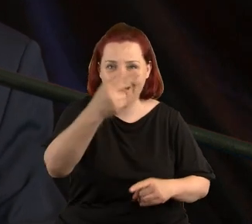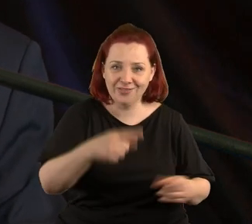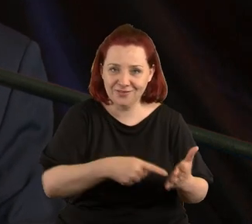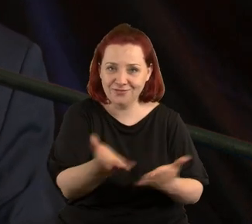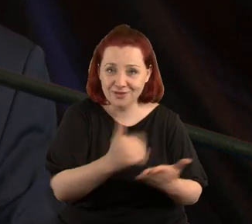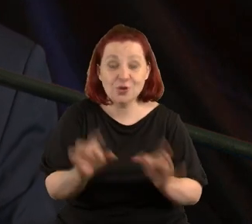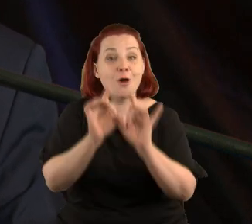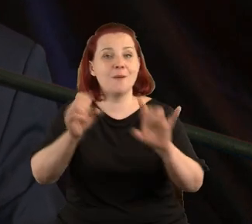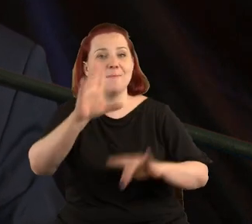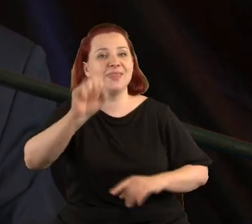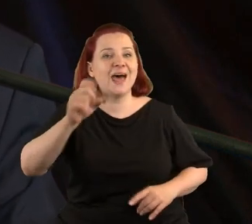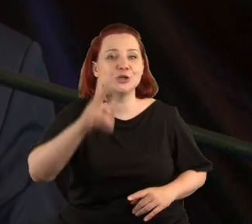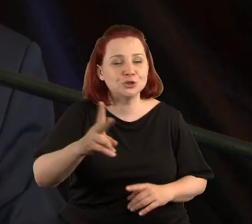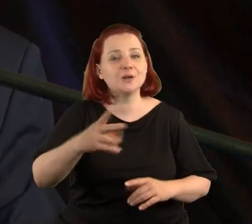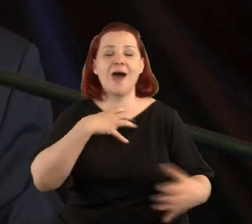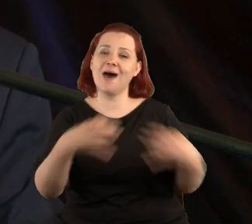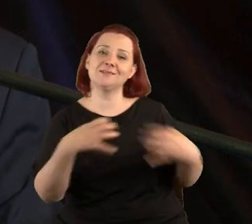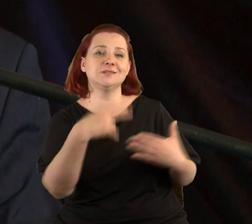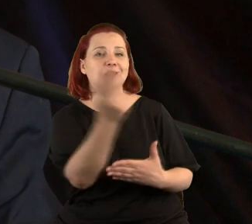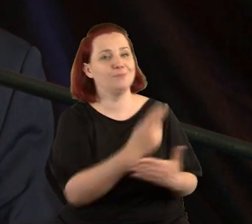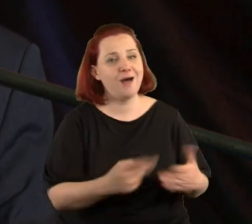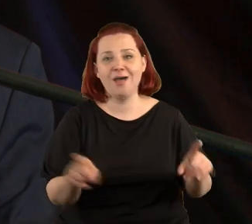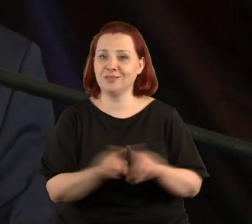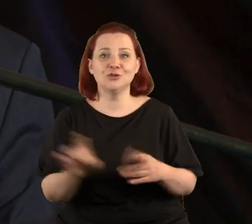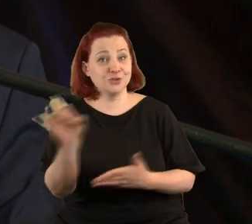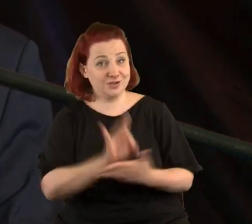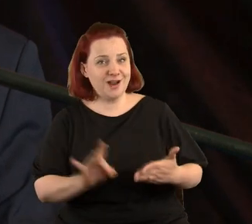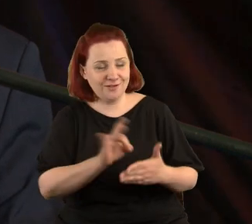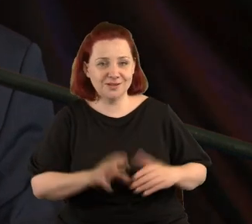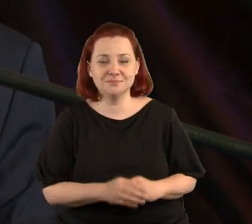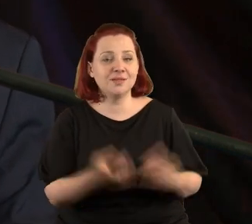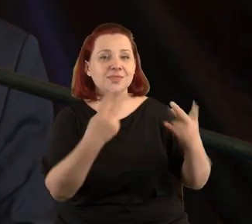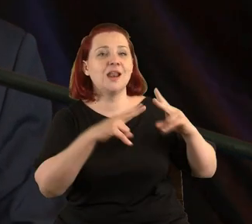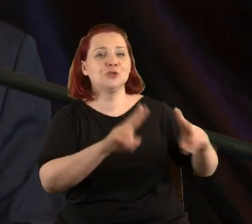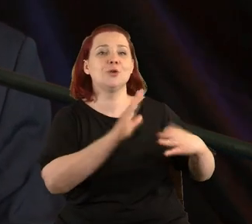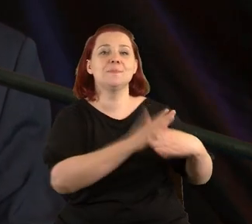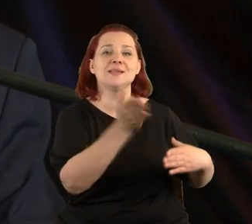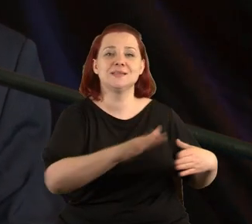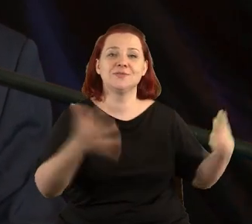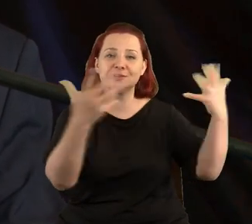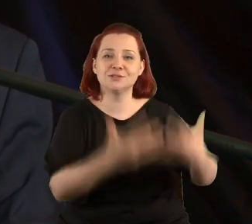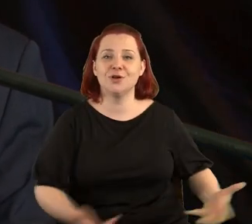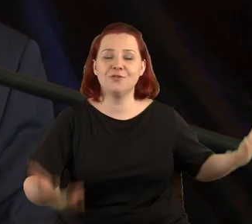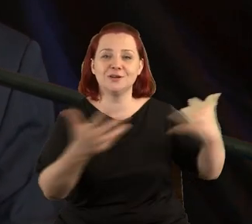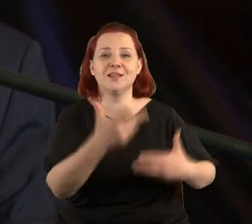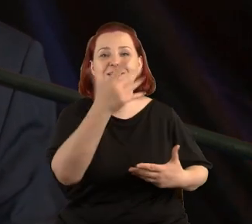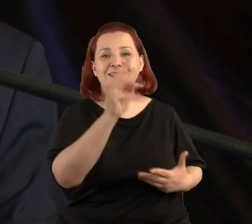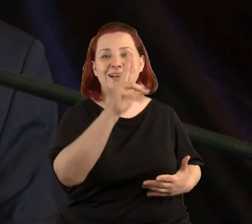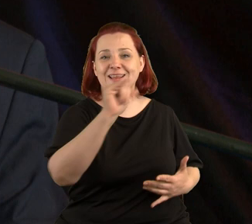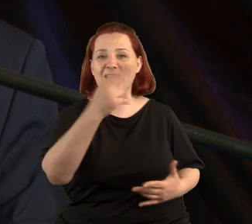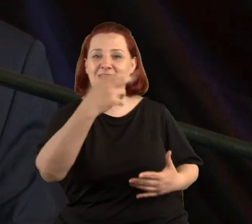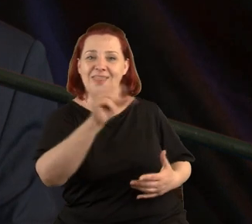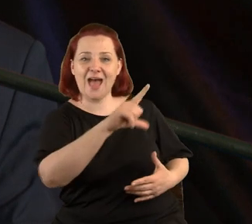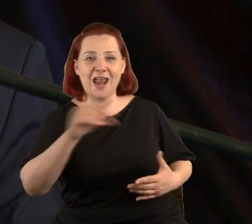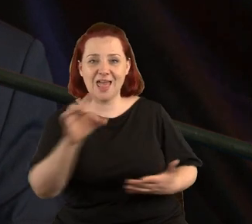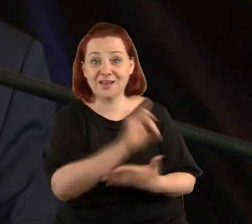profesor Bednarczyk jest artystą, malarzem, ale również grafikiem. Należy do Międzynarodowego Stowarzyszenia Trienale Grafiki w